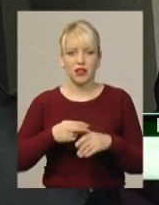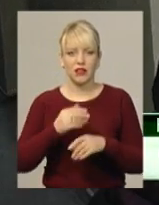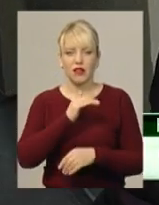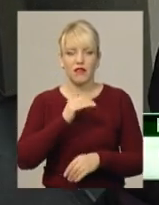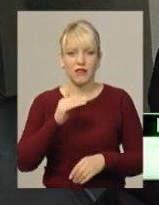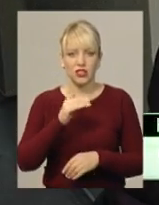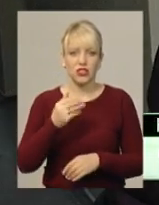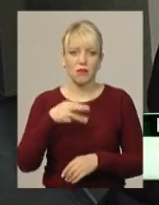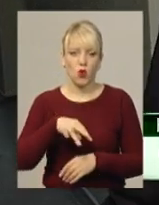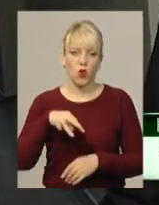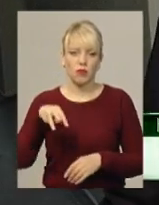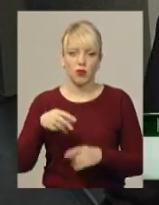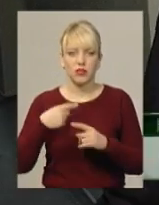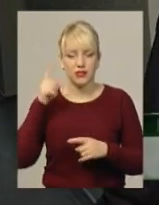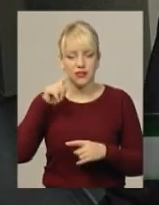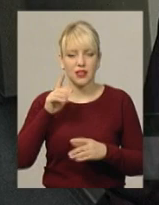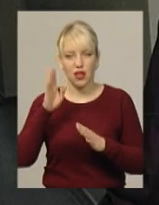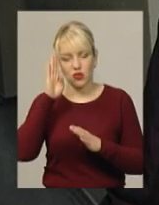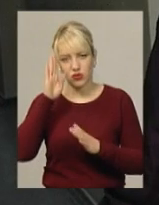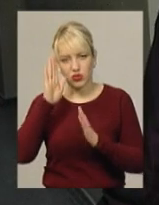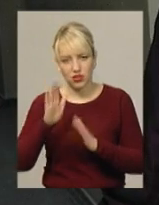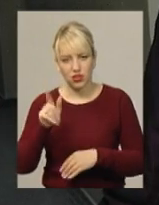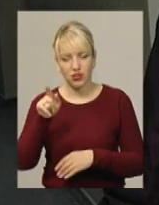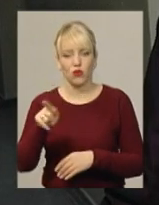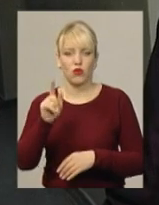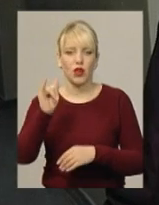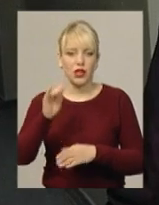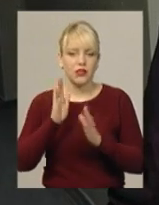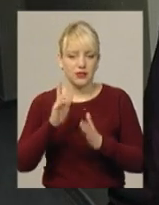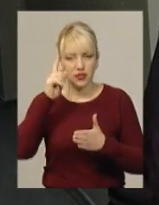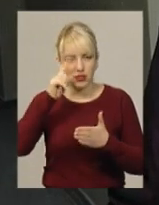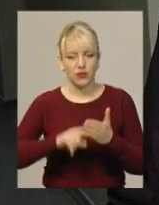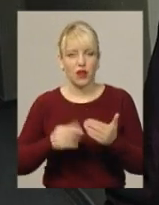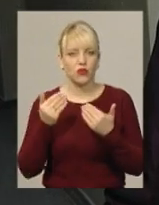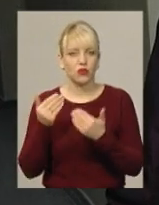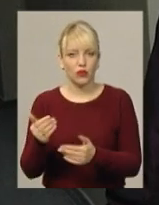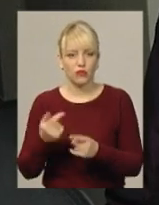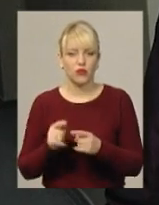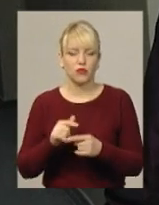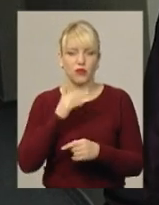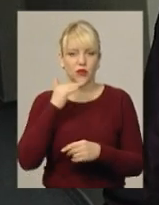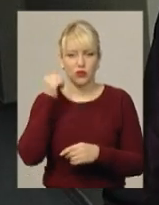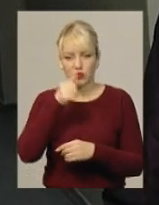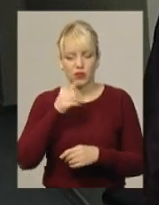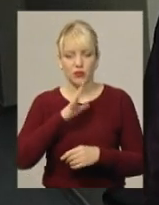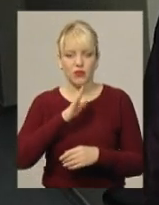Микола Николаївич. Я знаю тільки його і я тільки йому довіряю. Він вже багато років у нас на нашому участку був.